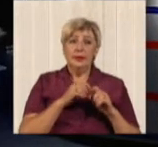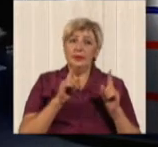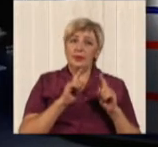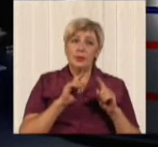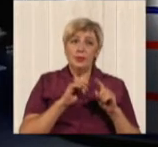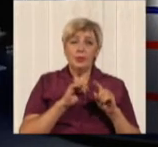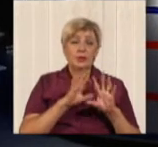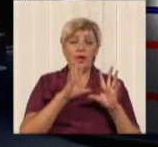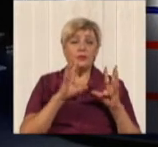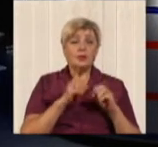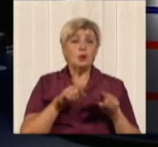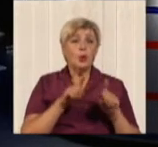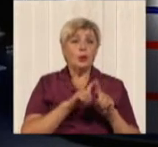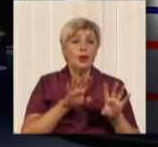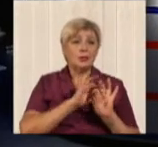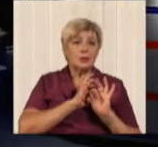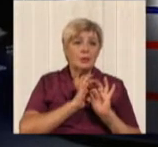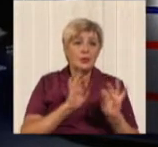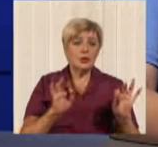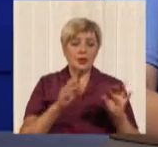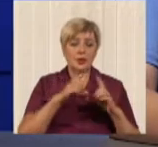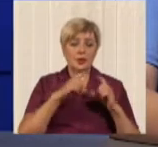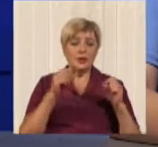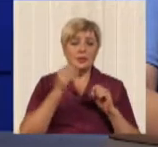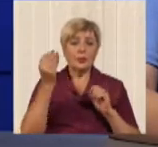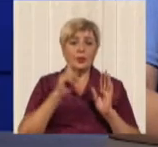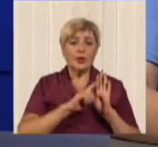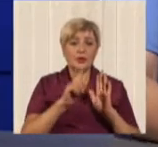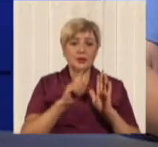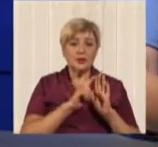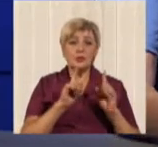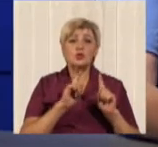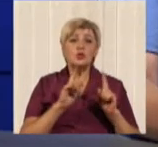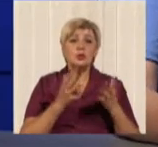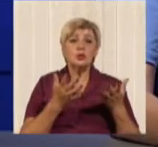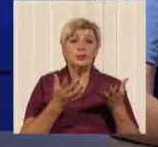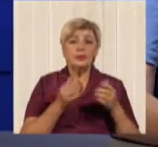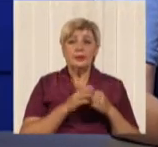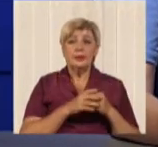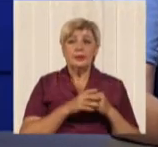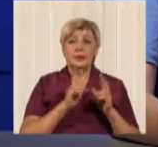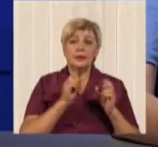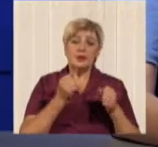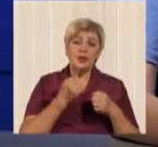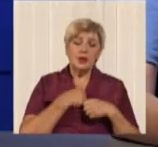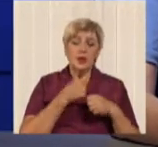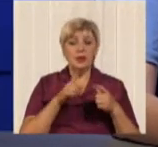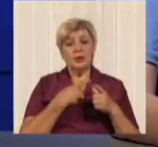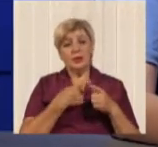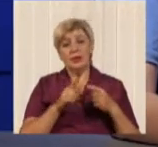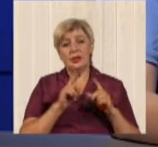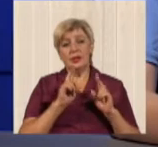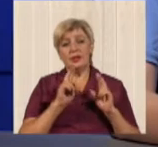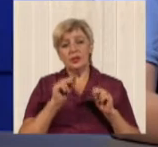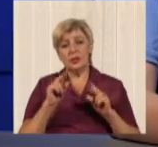електротранспорт. Що ж не так з цими проїзними, на ваш погляд? К сожалению, или к счастью, вони точно так же вперше